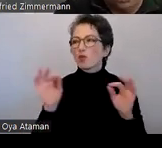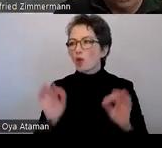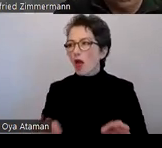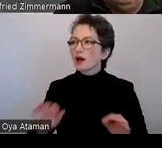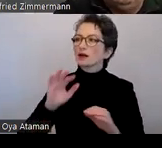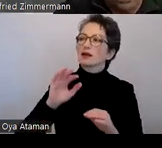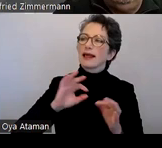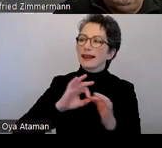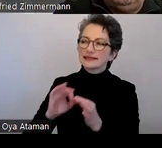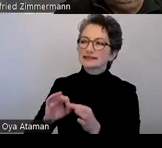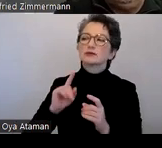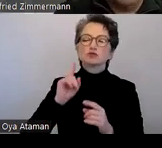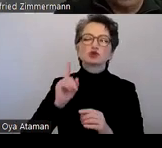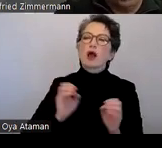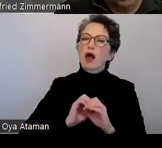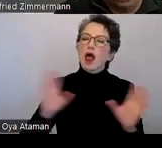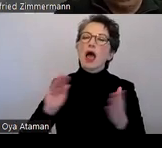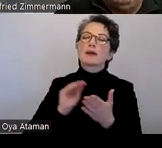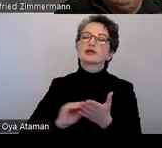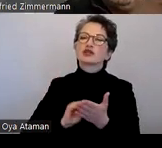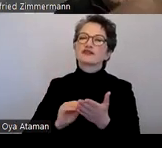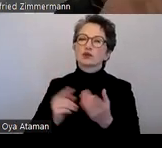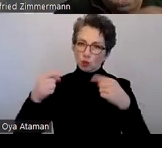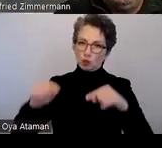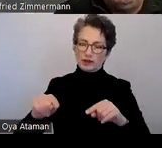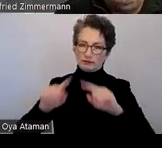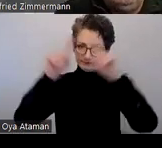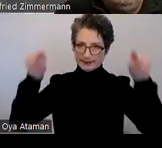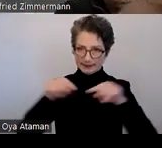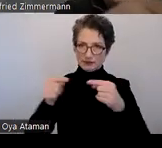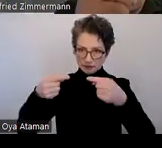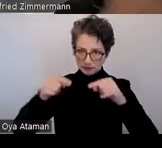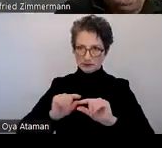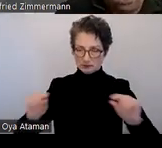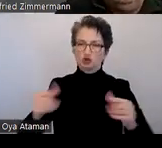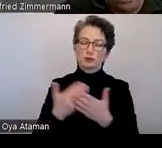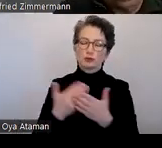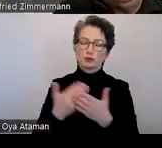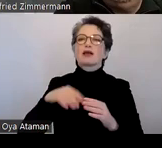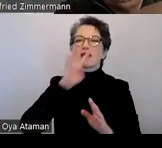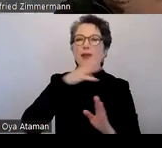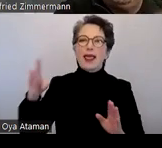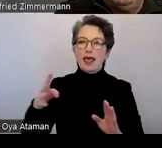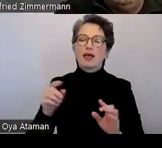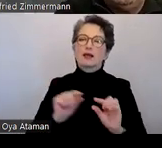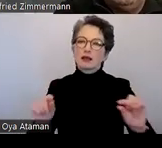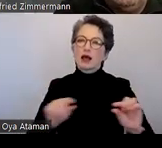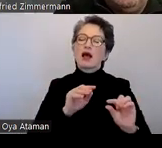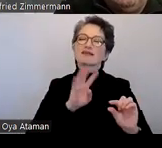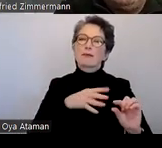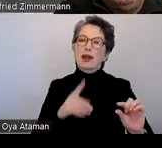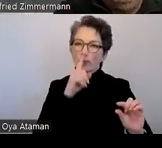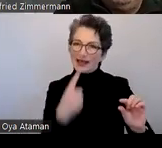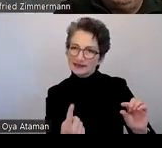haben. Also die Beschriftung darunter, also zum Beispiel Tabelle 1 enthält, was weiß ich,